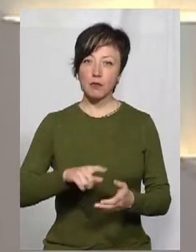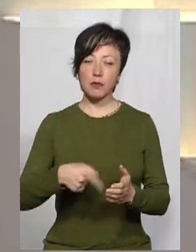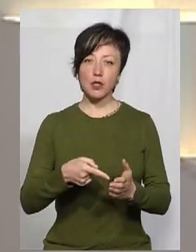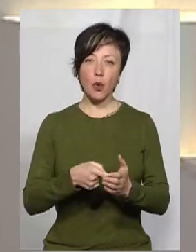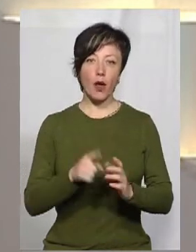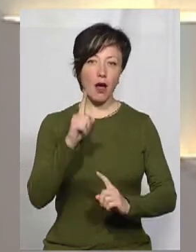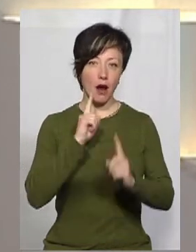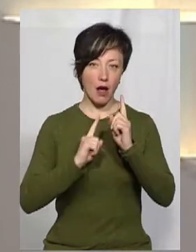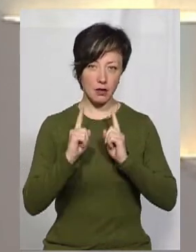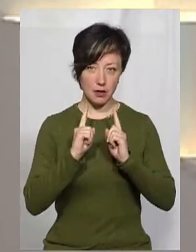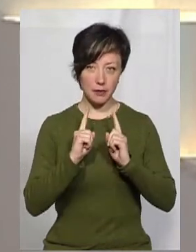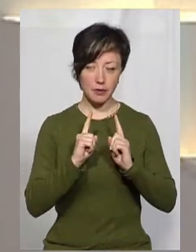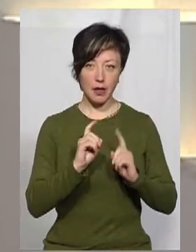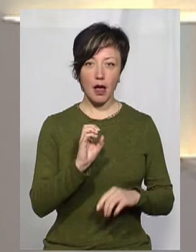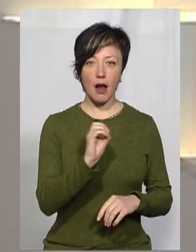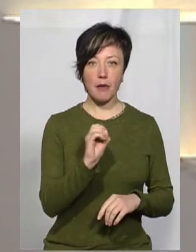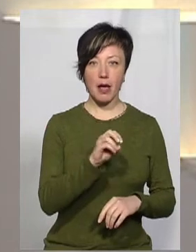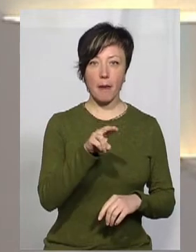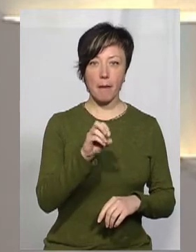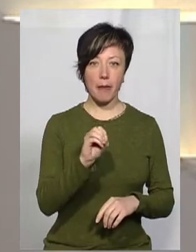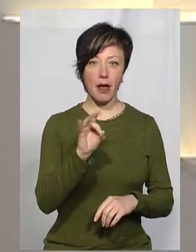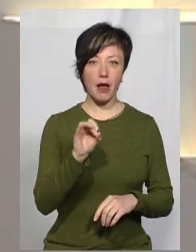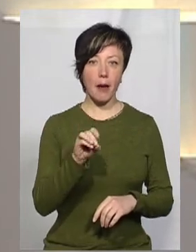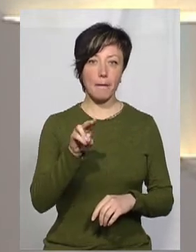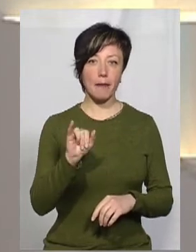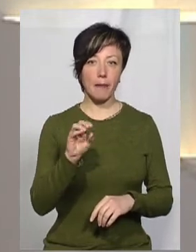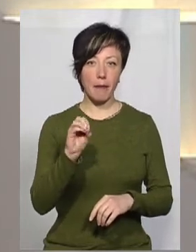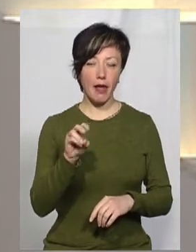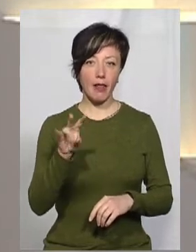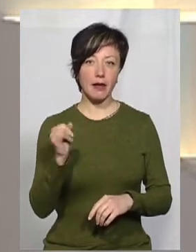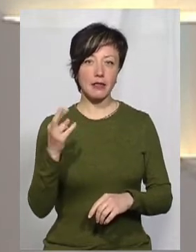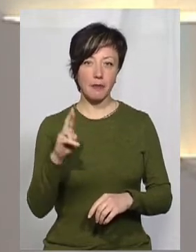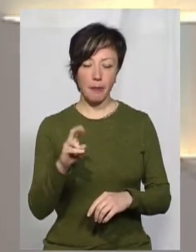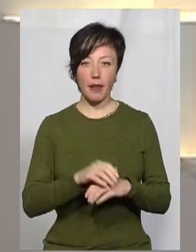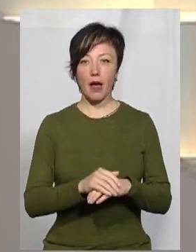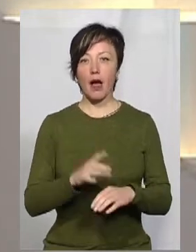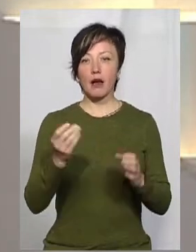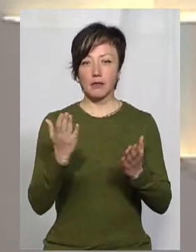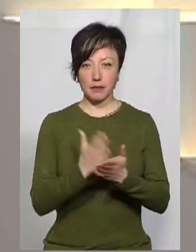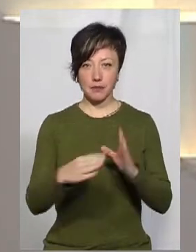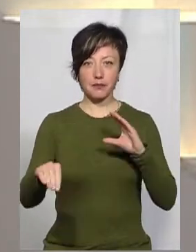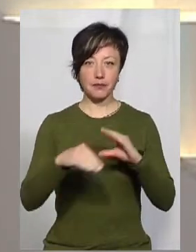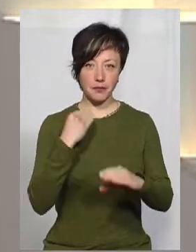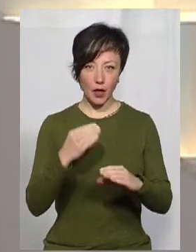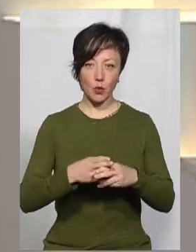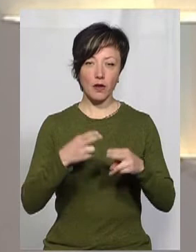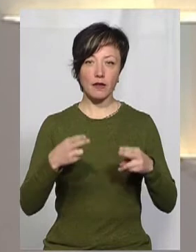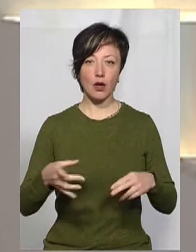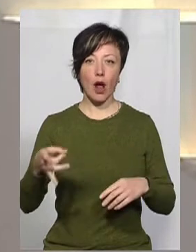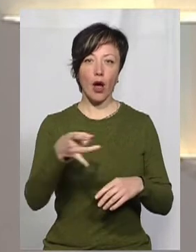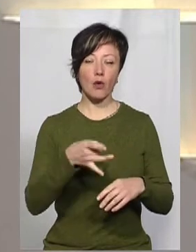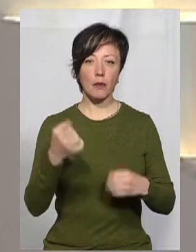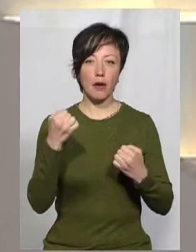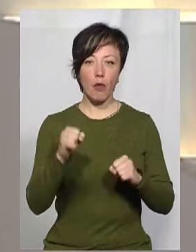міської ради Ельмірою Перепелицею. У Вайбері нам надіслав свій коментар з Дунаєвецького району переможець